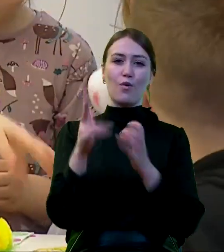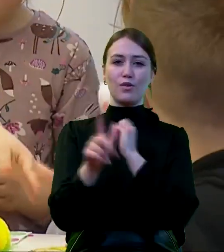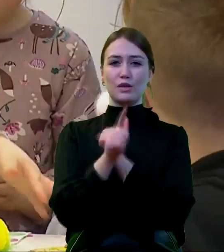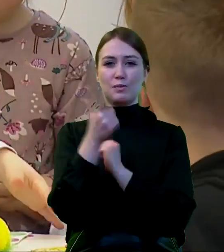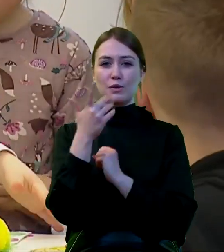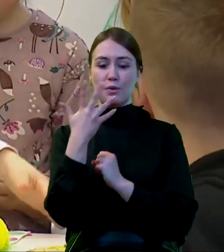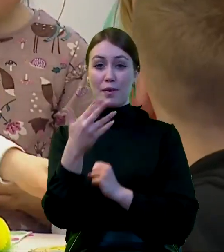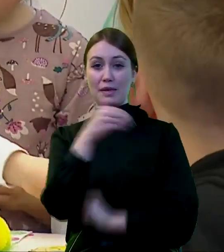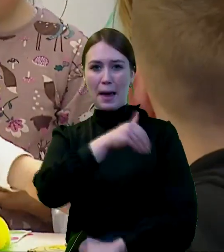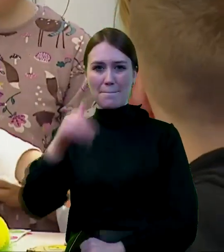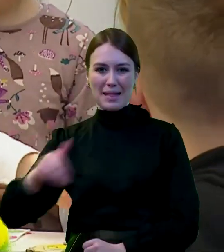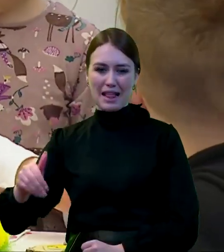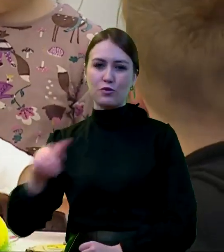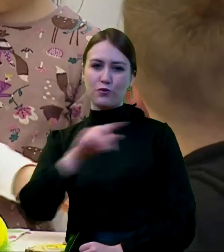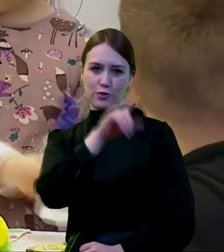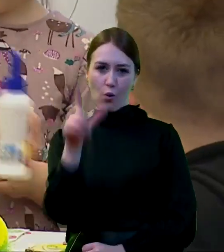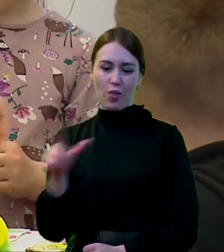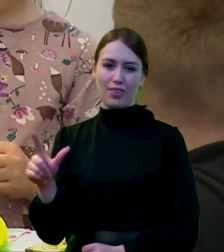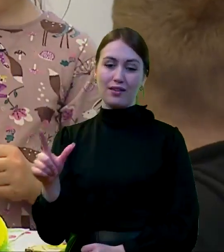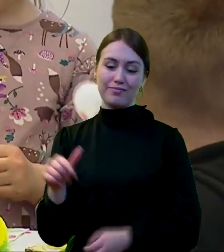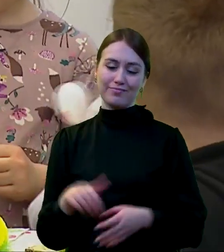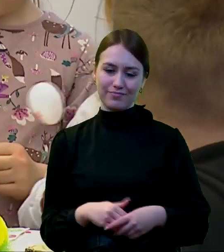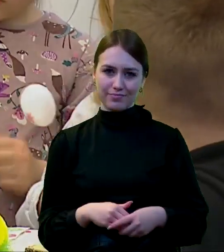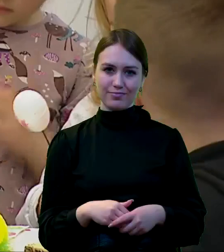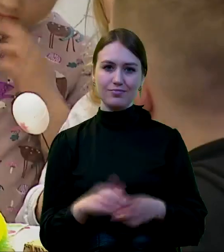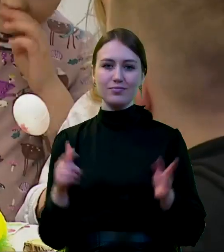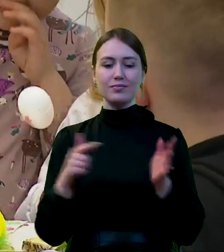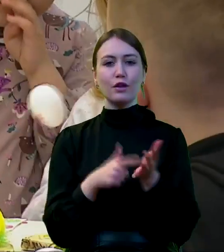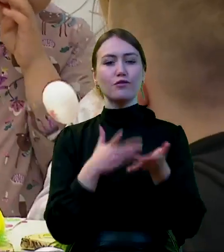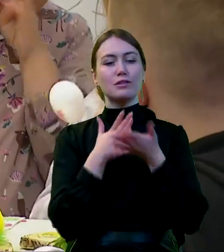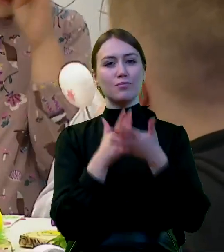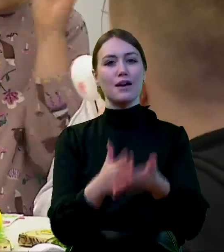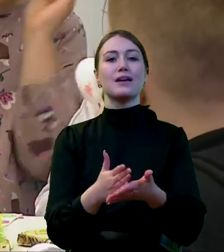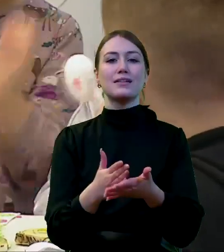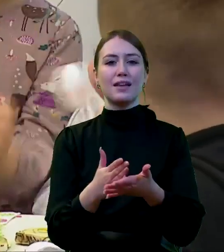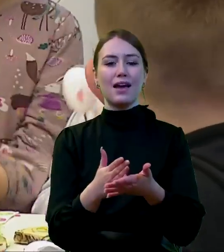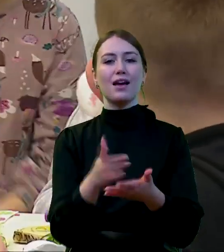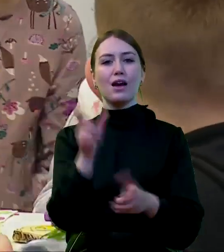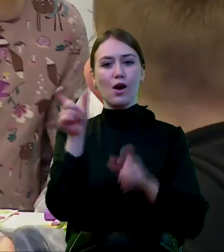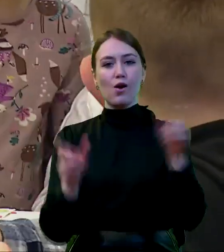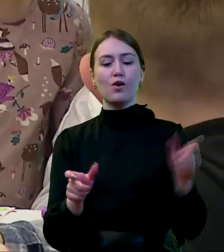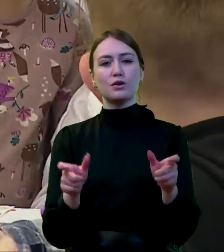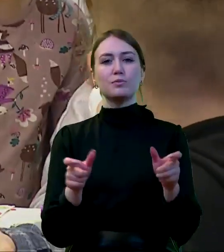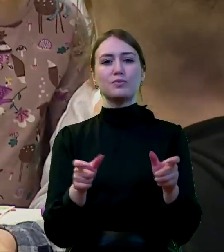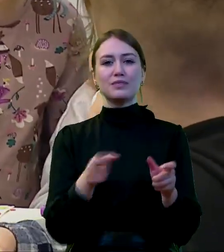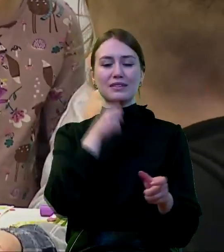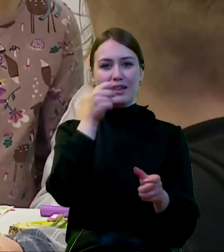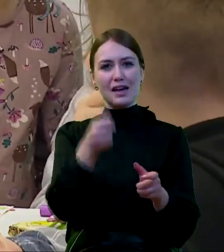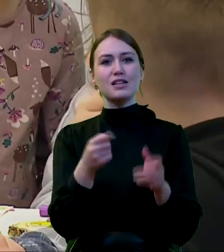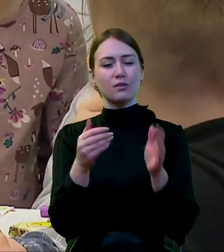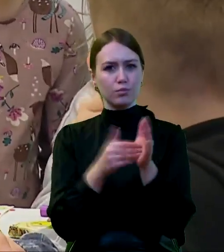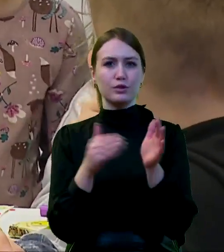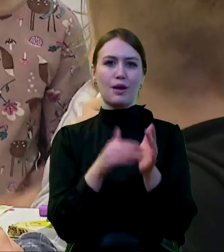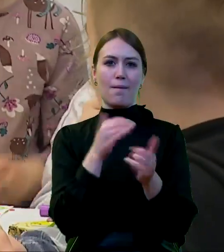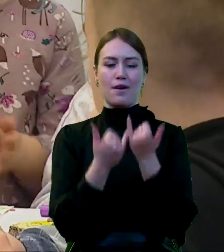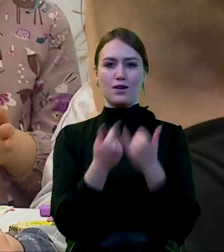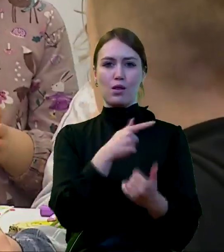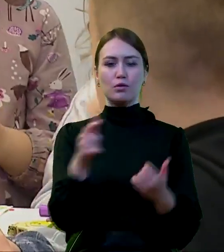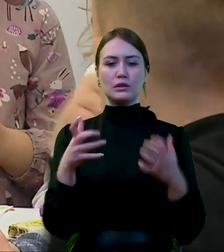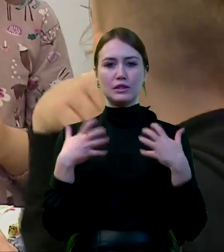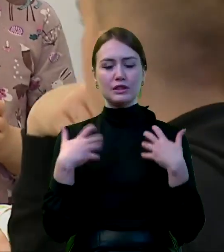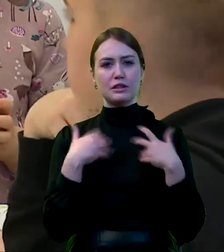miliardów złotych. I to jest wsparcie, które należy się naszym seniorom i mogli godnie funkcjonować.